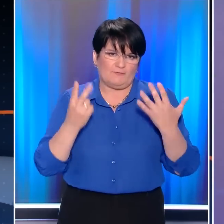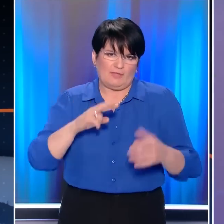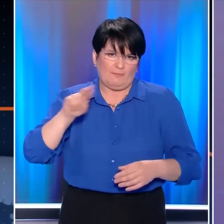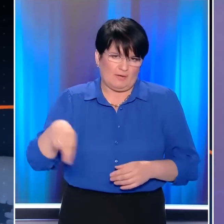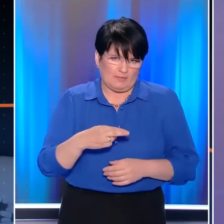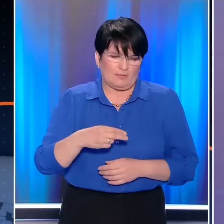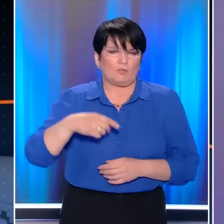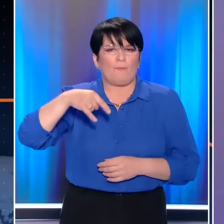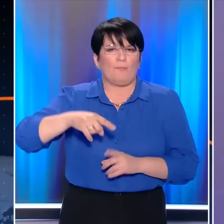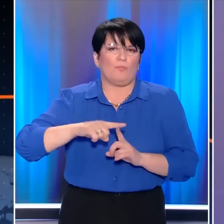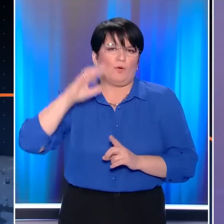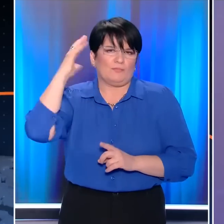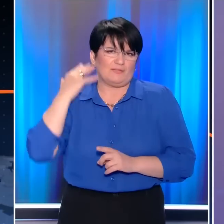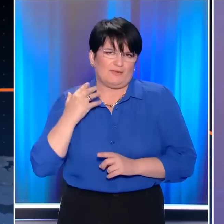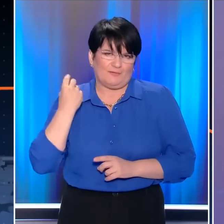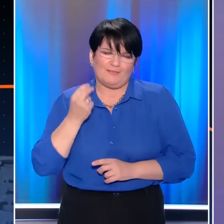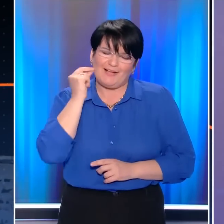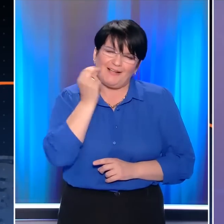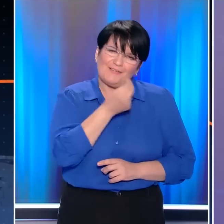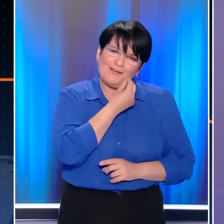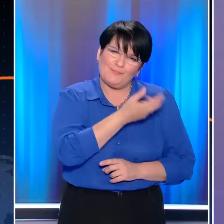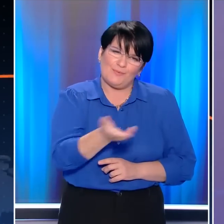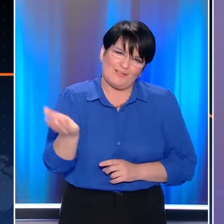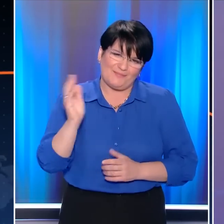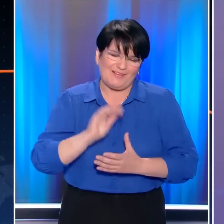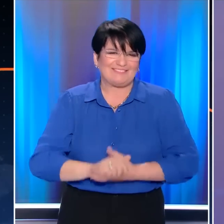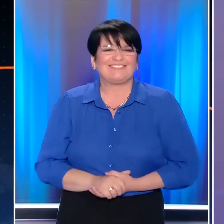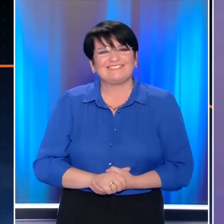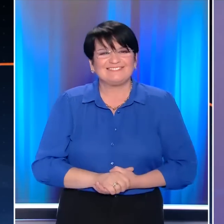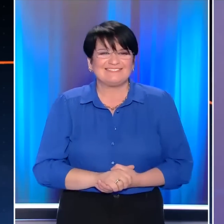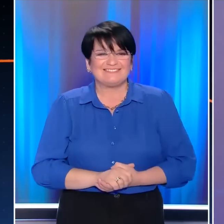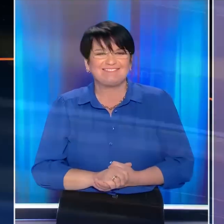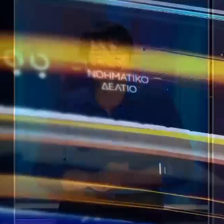ειδήσιων του Open στις 7 παρατέταρτο με την Πόπ Τσαπανίδου. Καλό απόγευμα σε όλους.